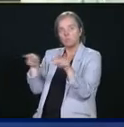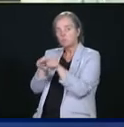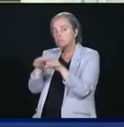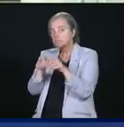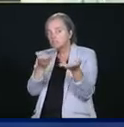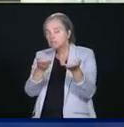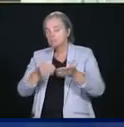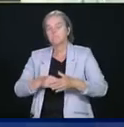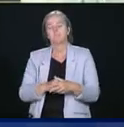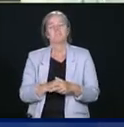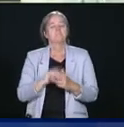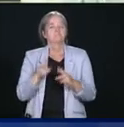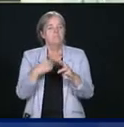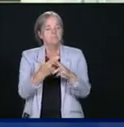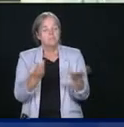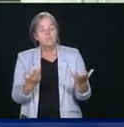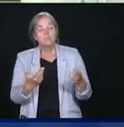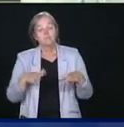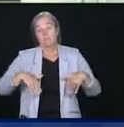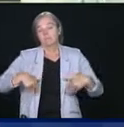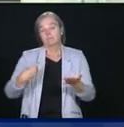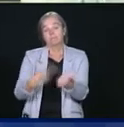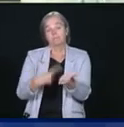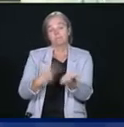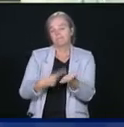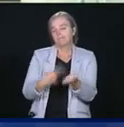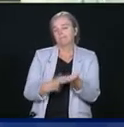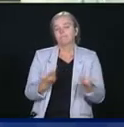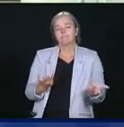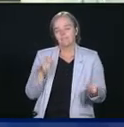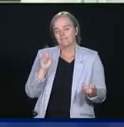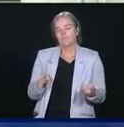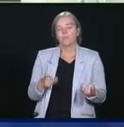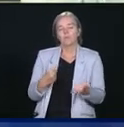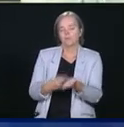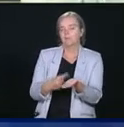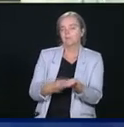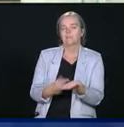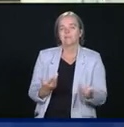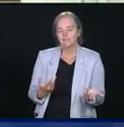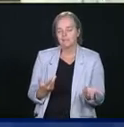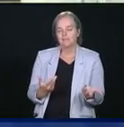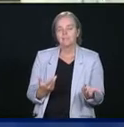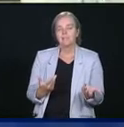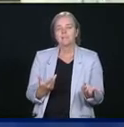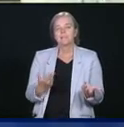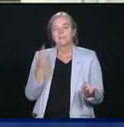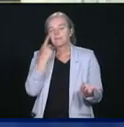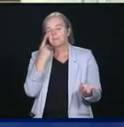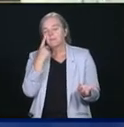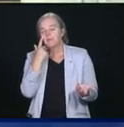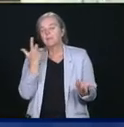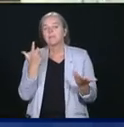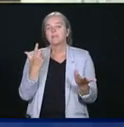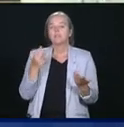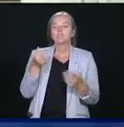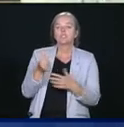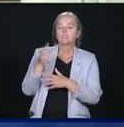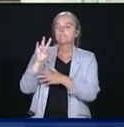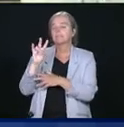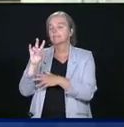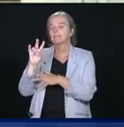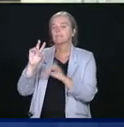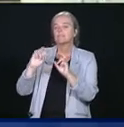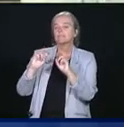Les réponses, il y a encore plusieurs discussions à voir comment cette rencontre va se matérialiser. Et